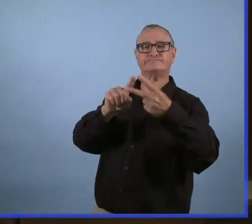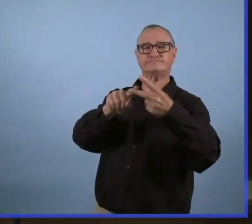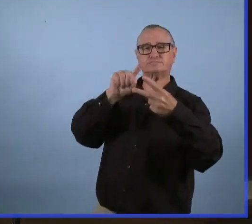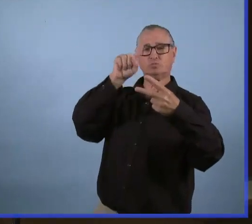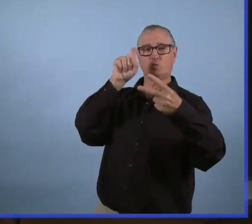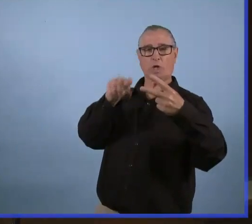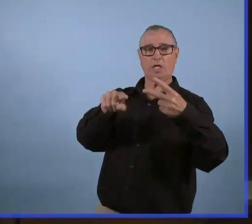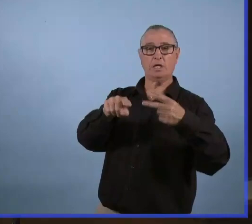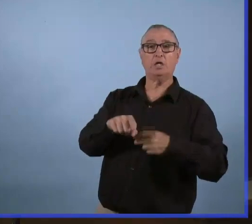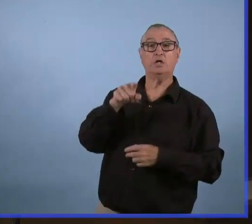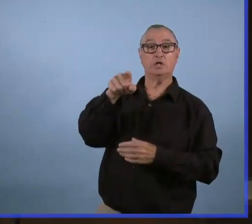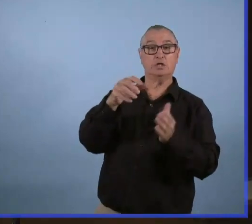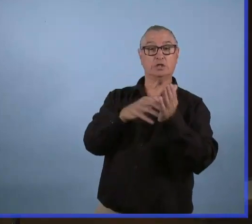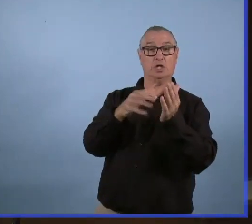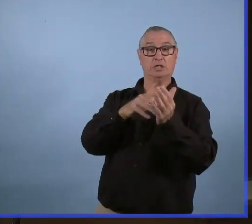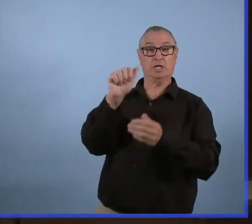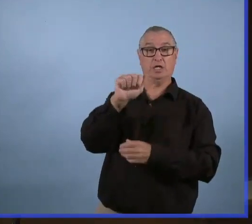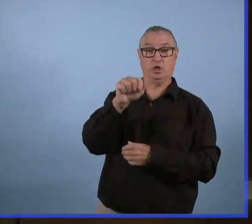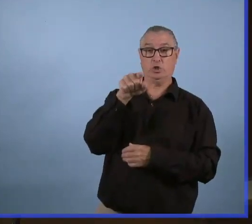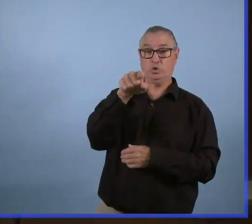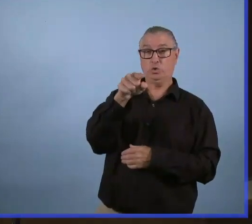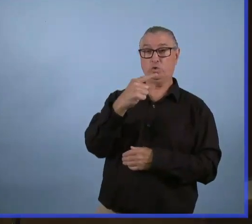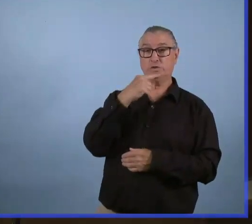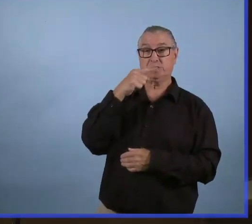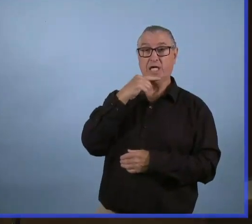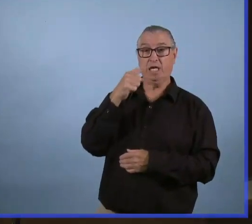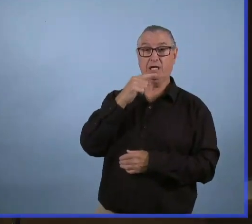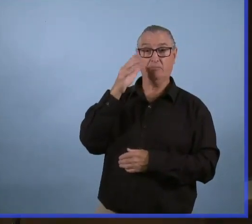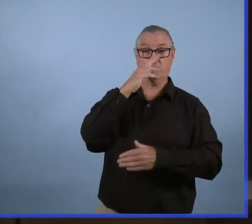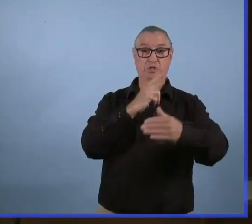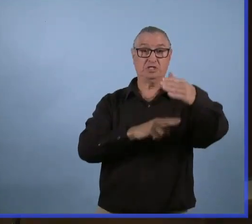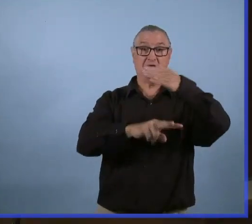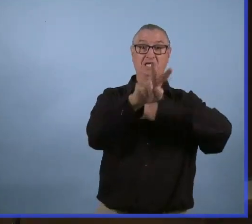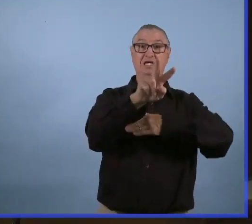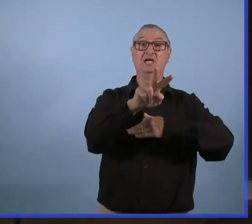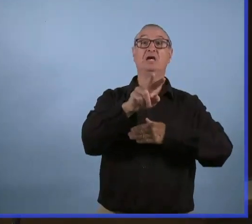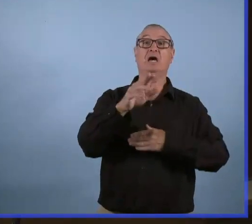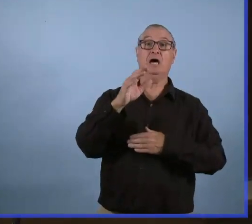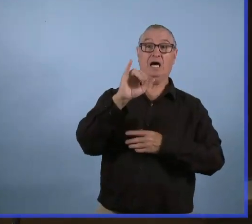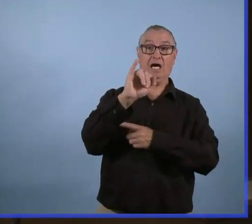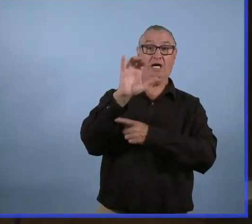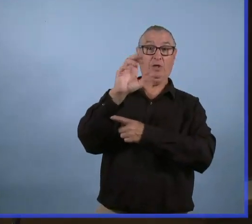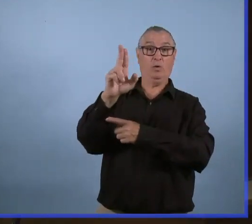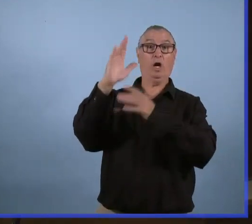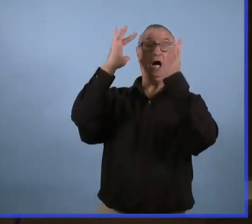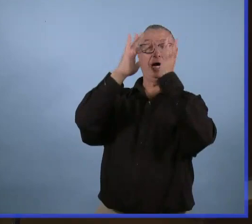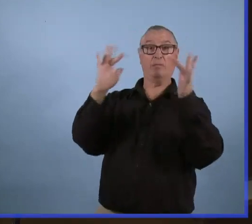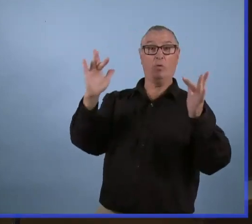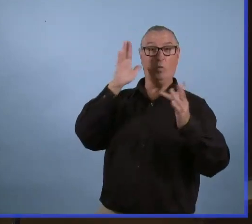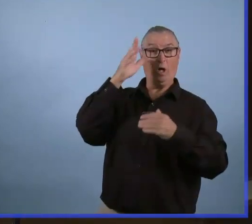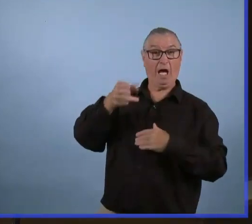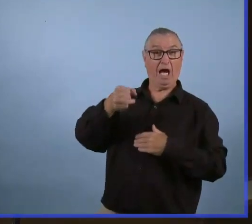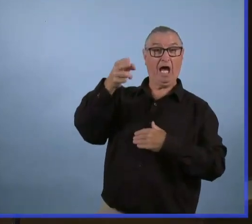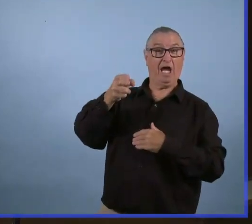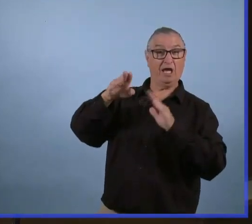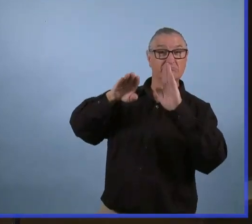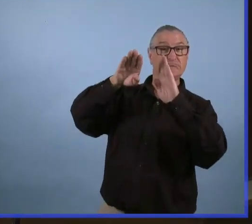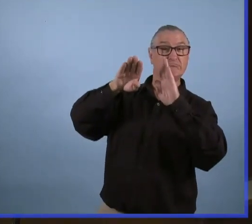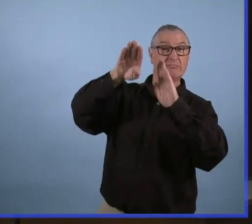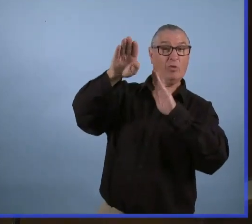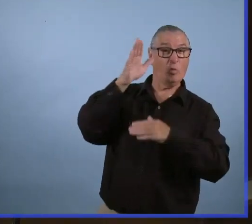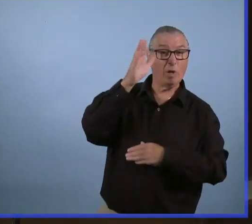Docteur Atwal, vous avez dit que le nombre d'hospitalisations et d'admissions à soins intensifs va continuer de rester élevé.